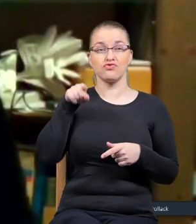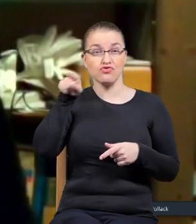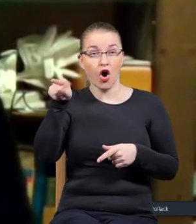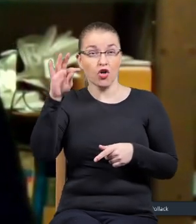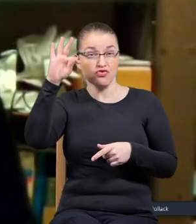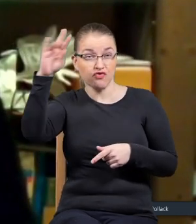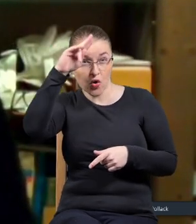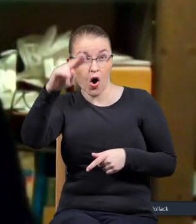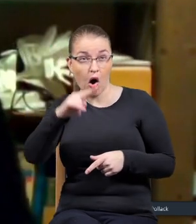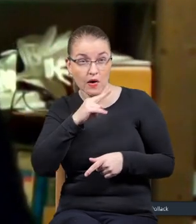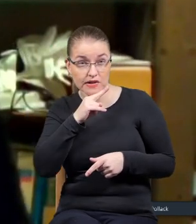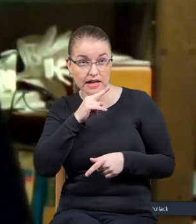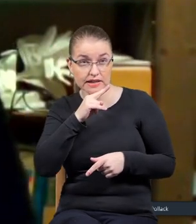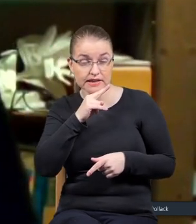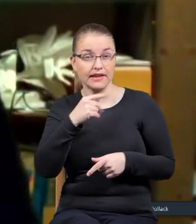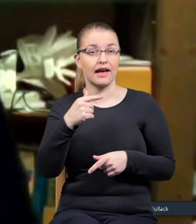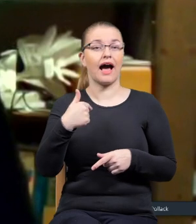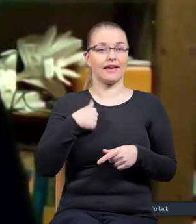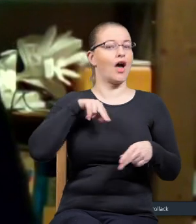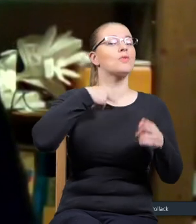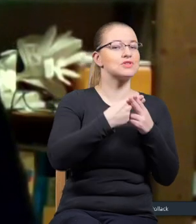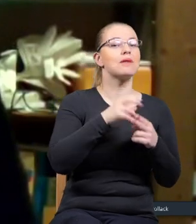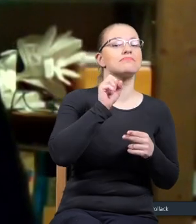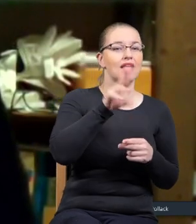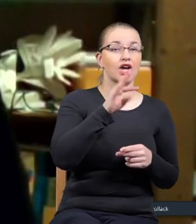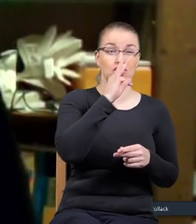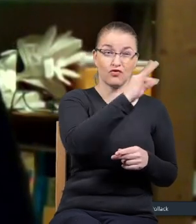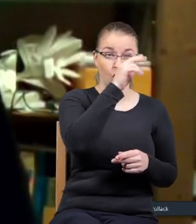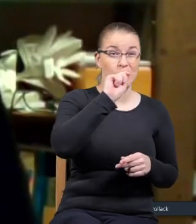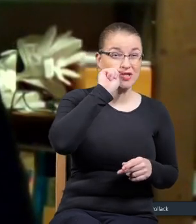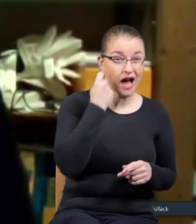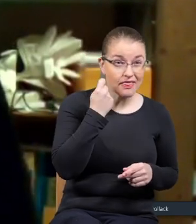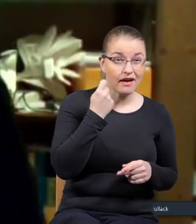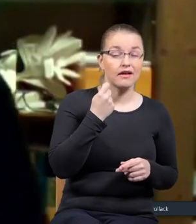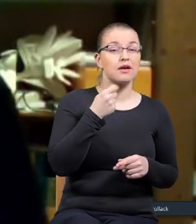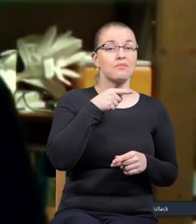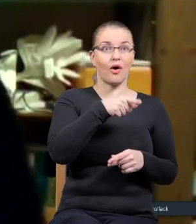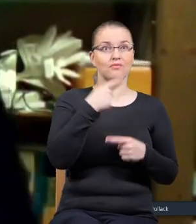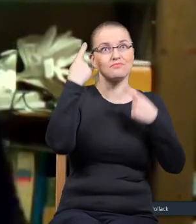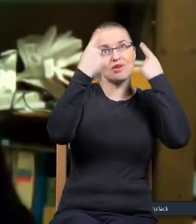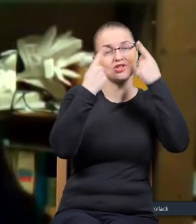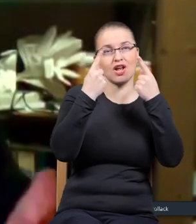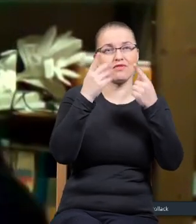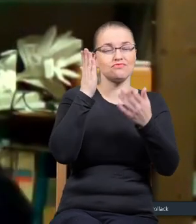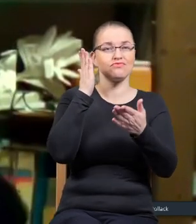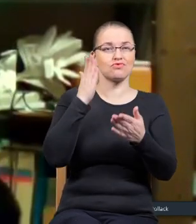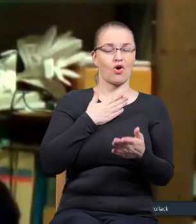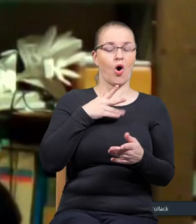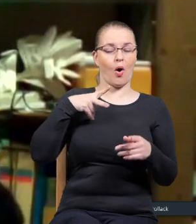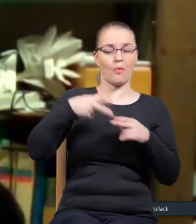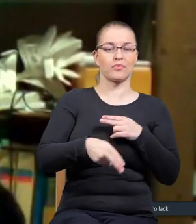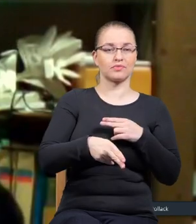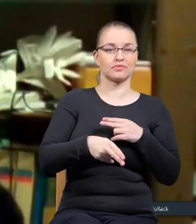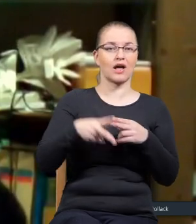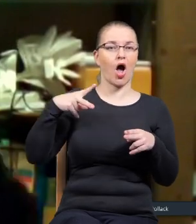to był twój ojciec? I ja mu powiedziałem, tak, i to był twój dziadek, bo on sobie zmyślał, że to na tym już